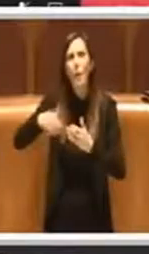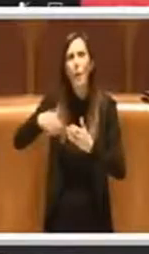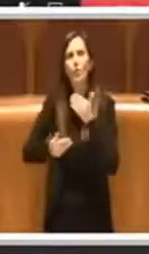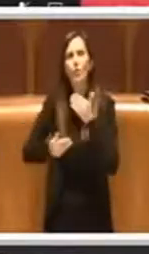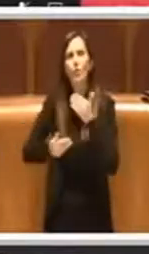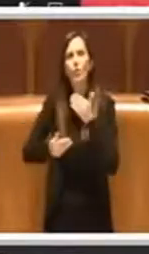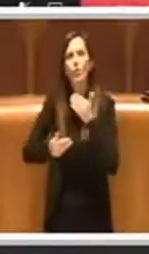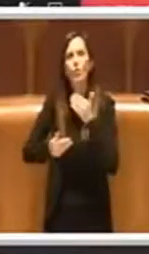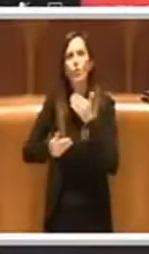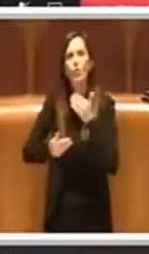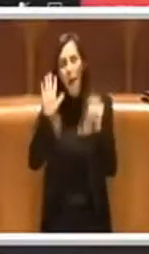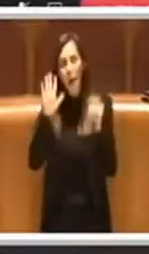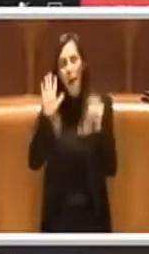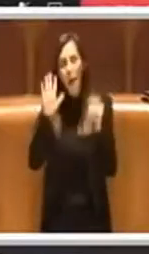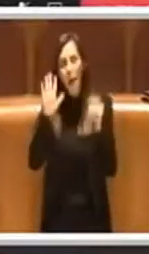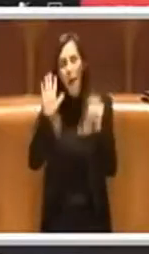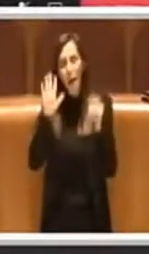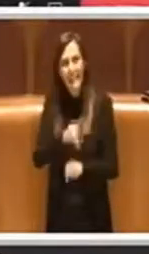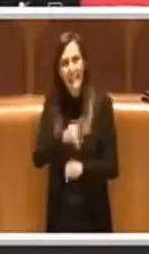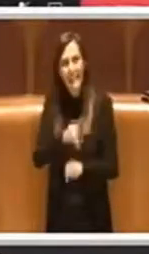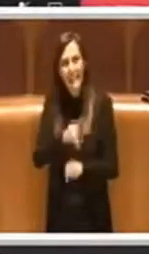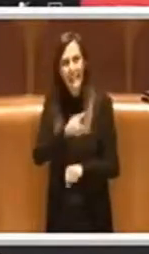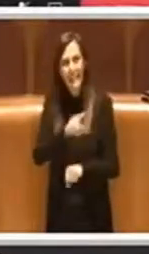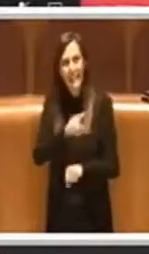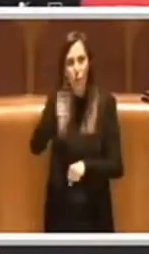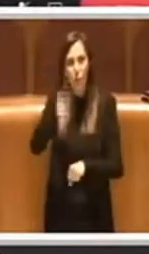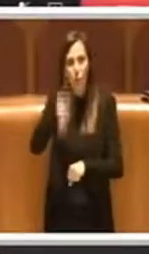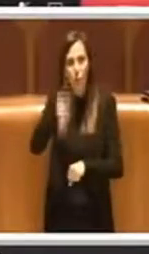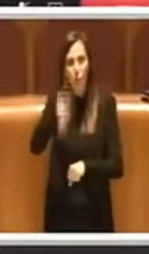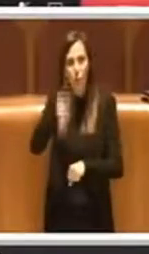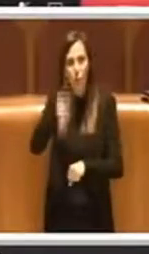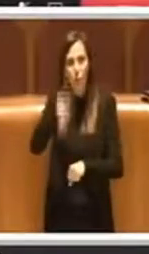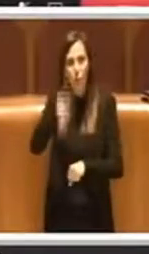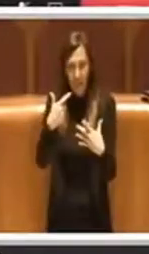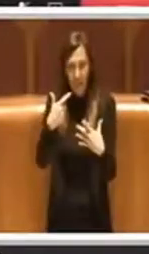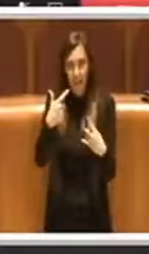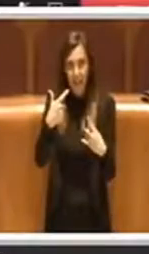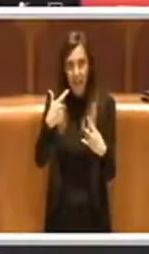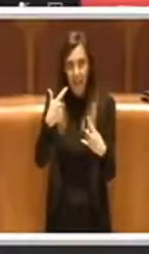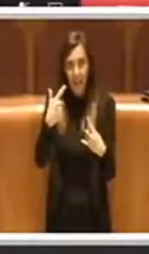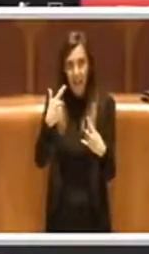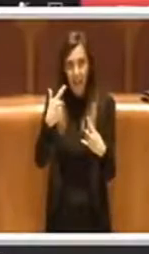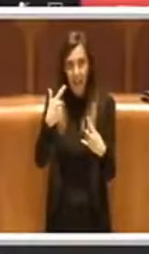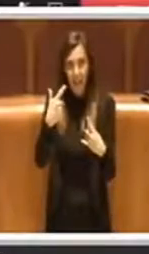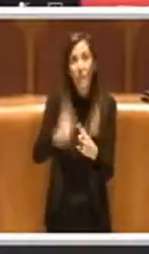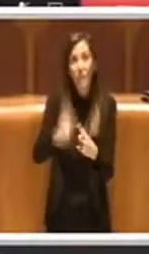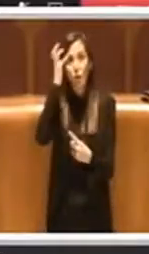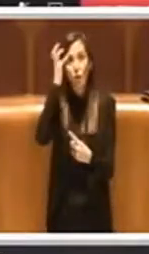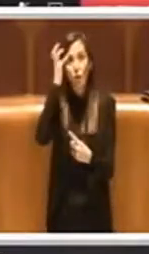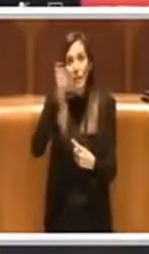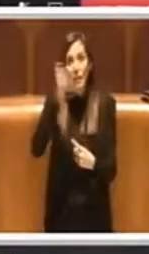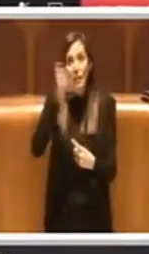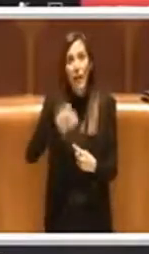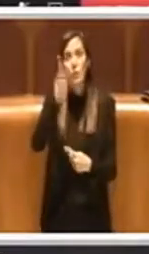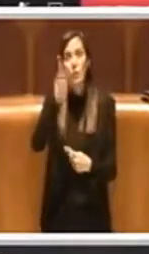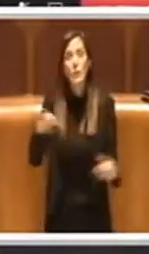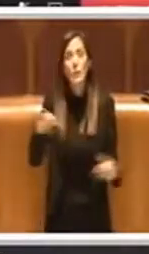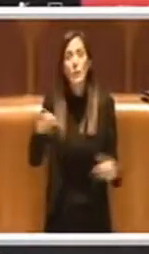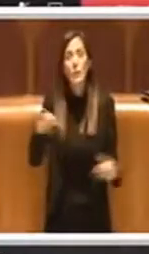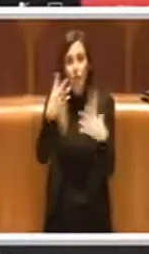fallimentare, a settembre del 2017. Fino a gennaio 2019